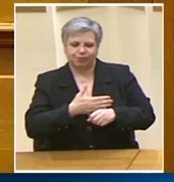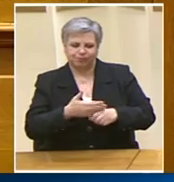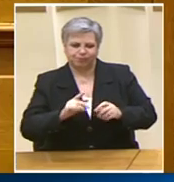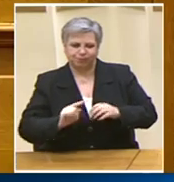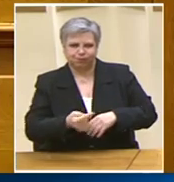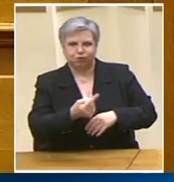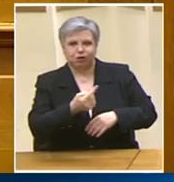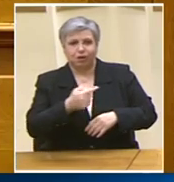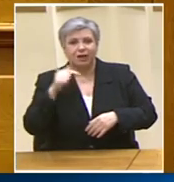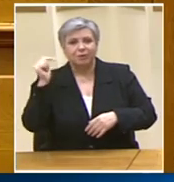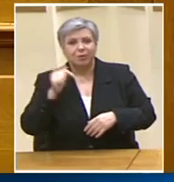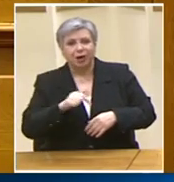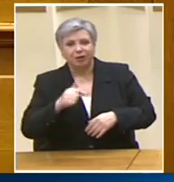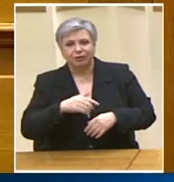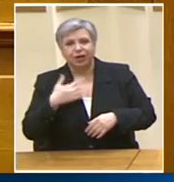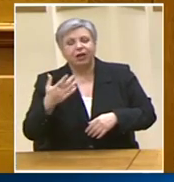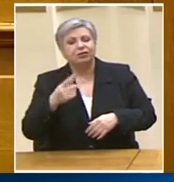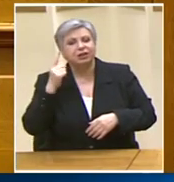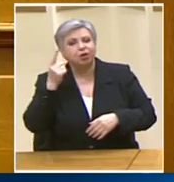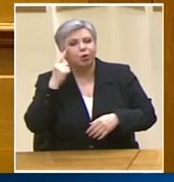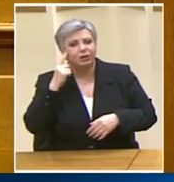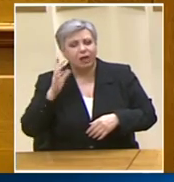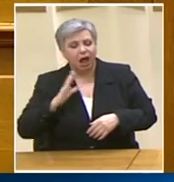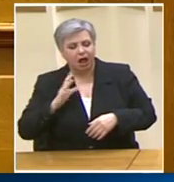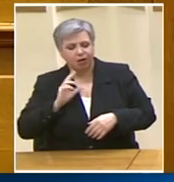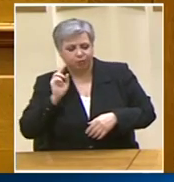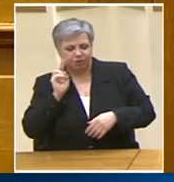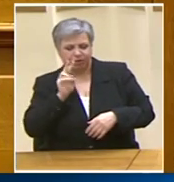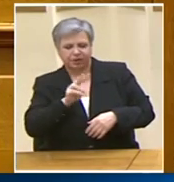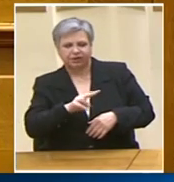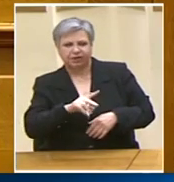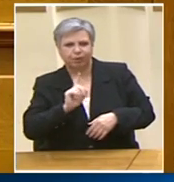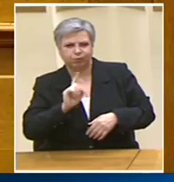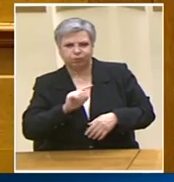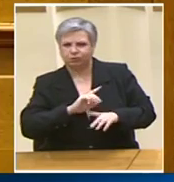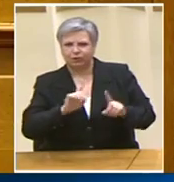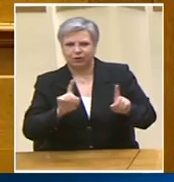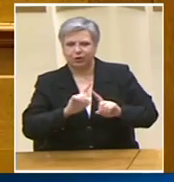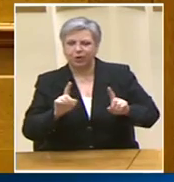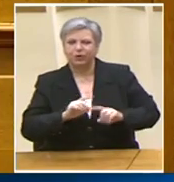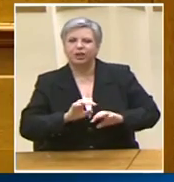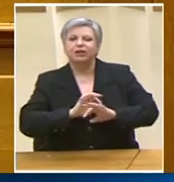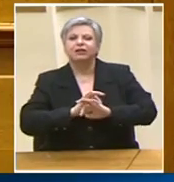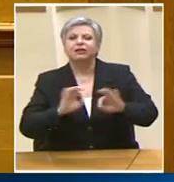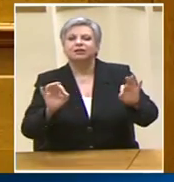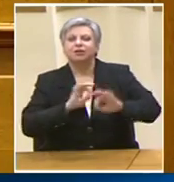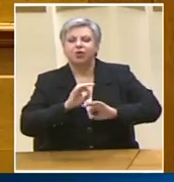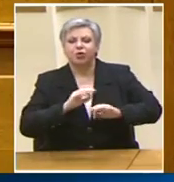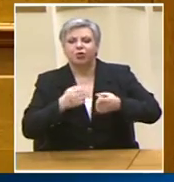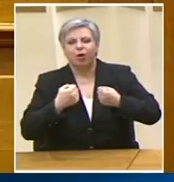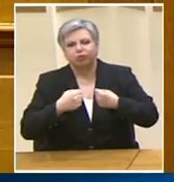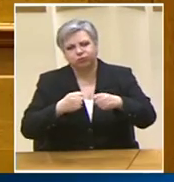απαρατήρητες από τον ελληνικό λαό από τους Έλληνες πολίτες δεν πρόκειται να μείνουν δίκως